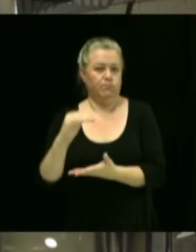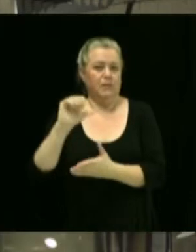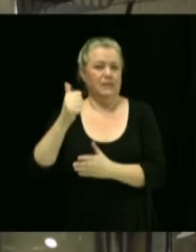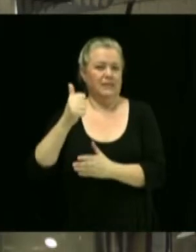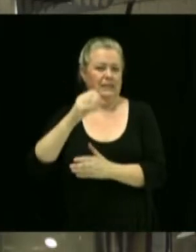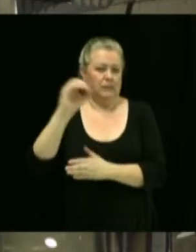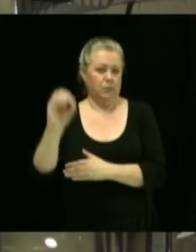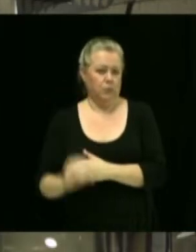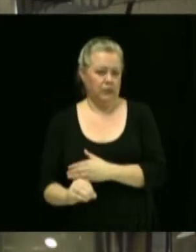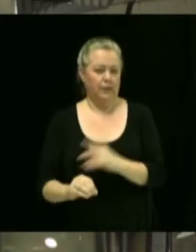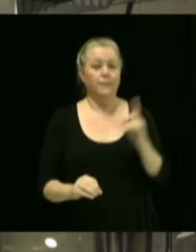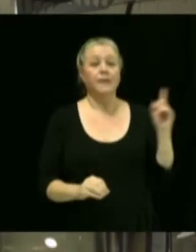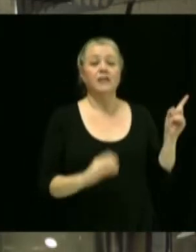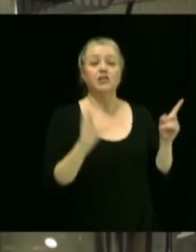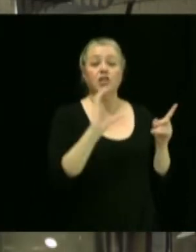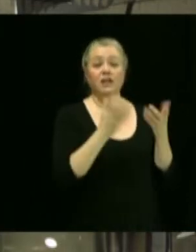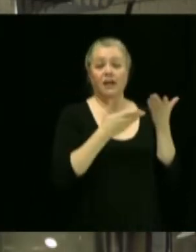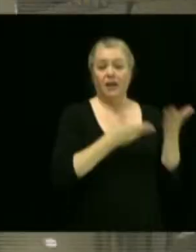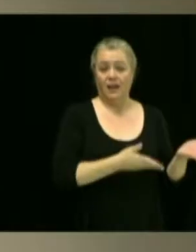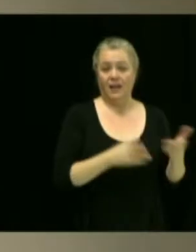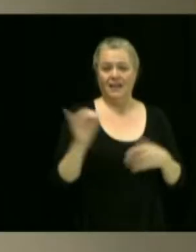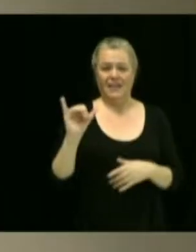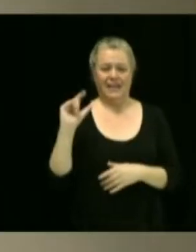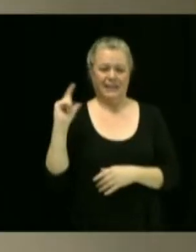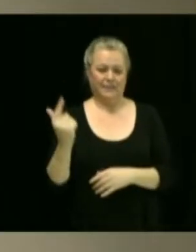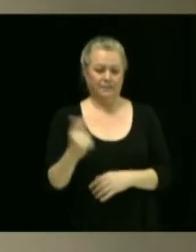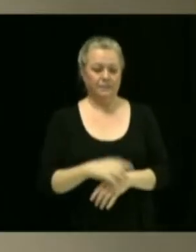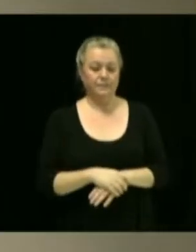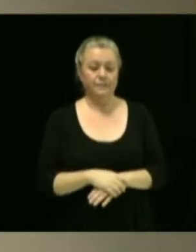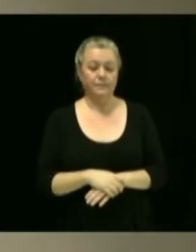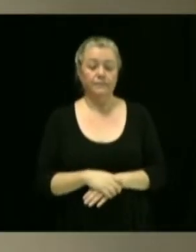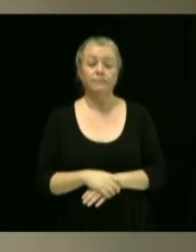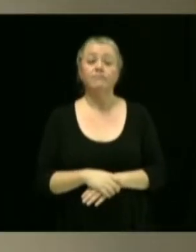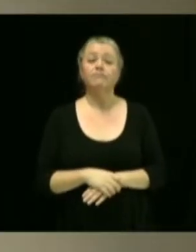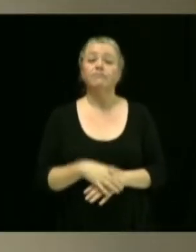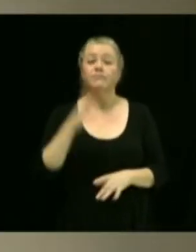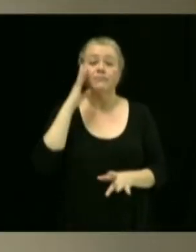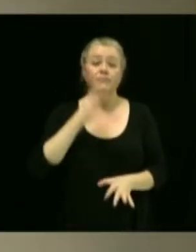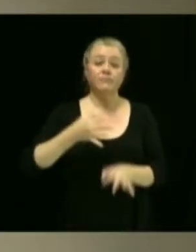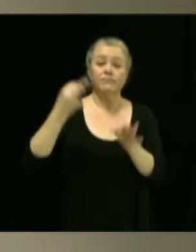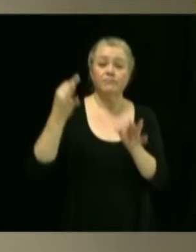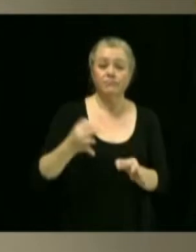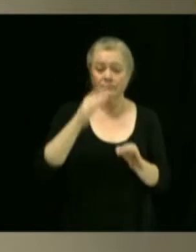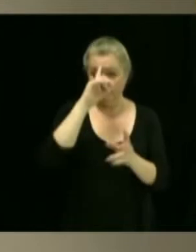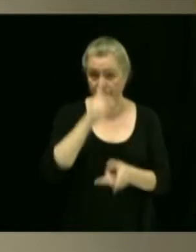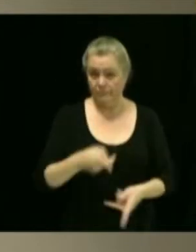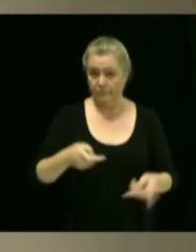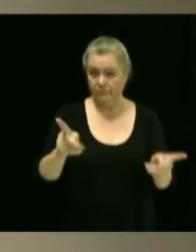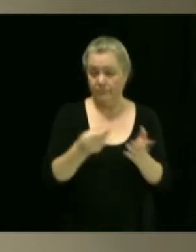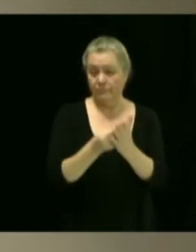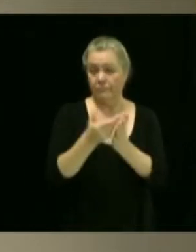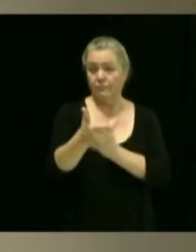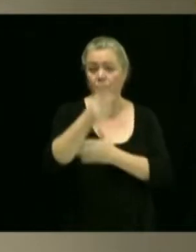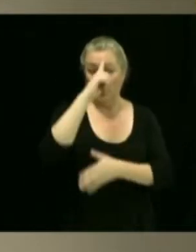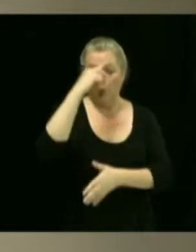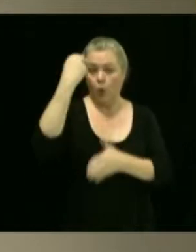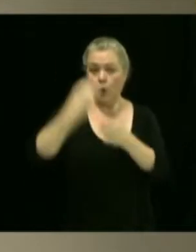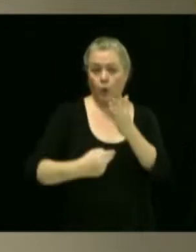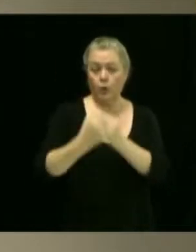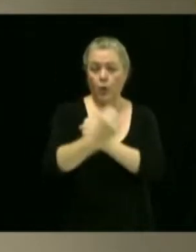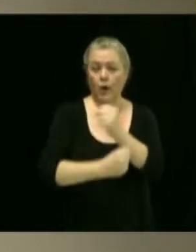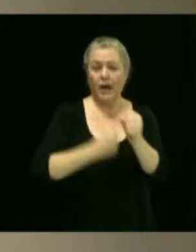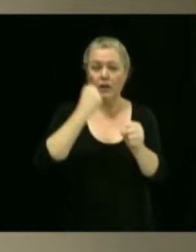Chantal, Yannick, merci. Adoption d'une résolution autorisant des dépenses en vue des contrats annuels d'entretien de soutien des